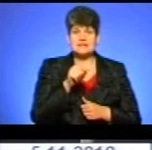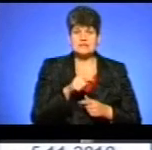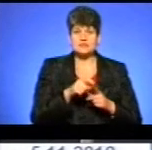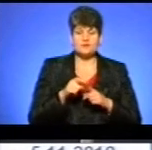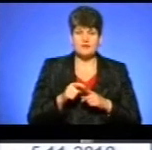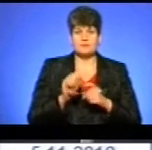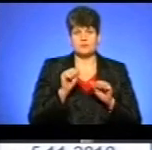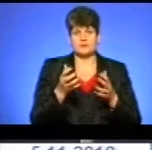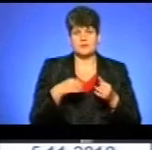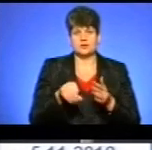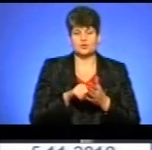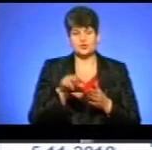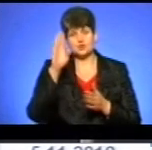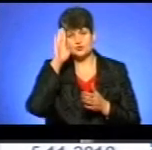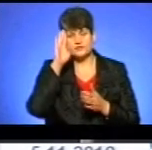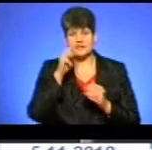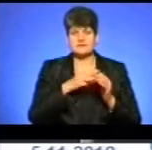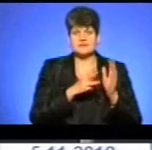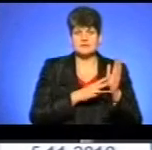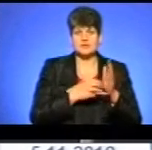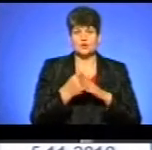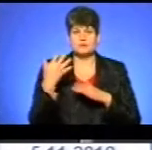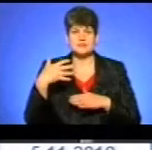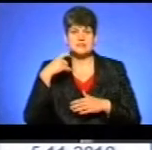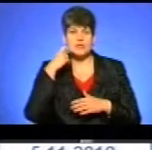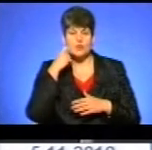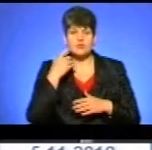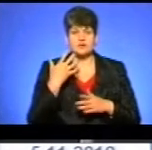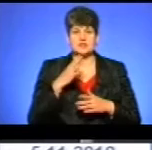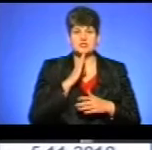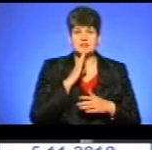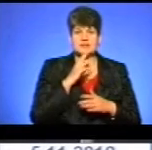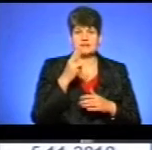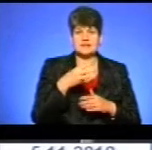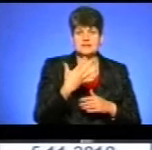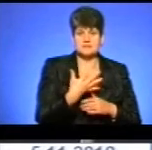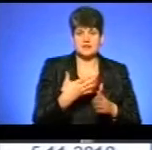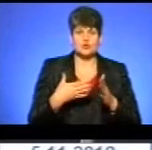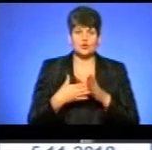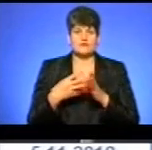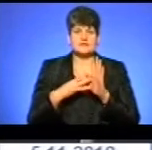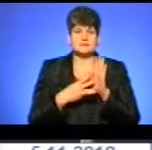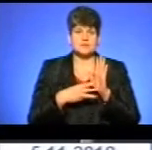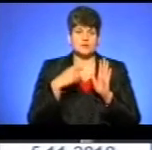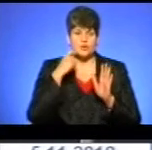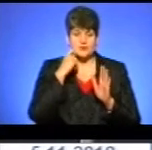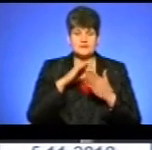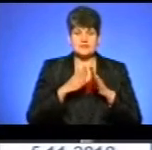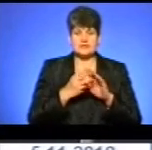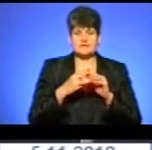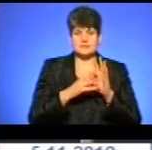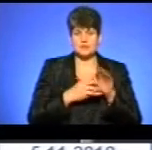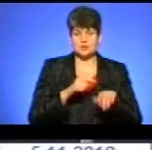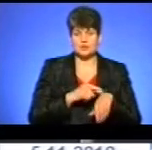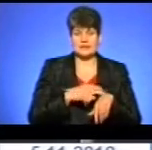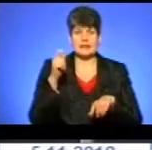можуть брати чоловіки віком від 17 до 50 років і жінки віком від 35 до 80 років. Станом на 18-ту